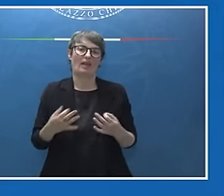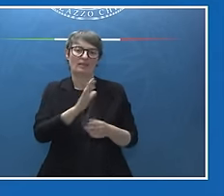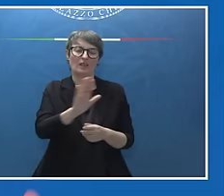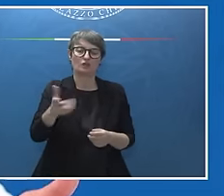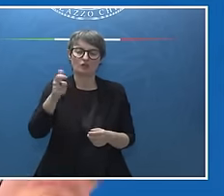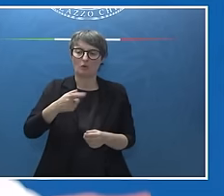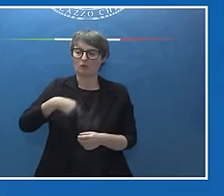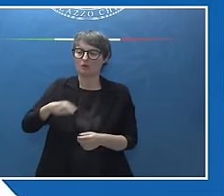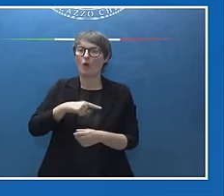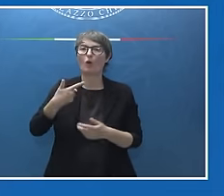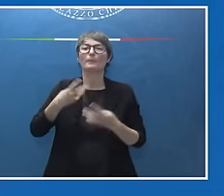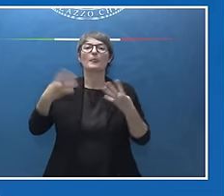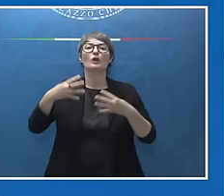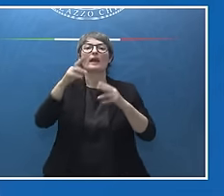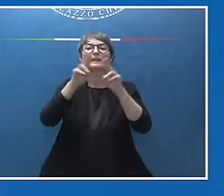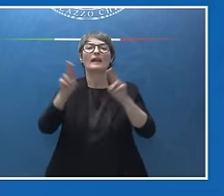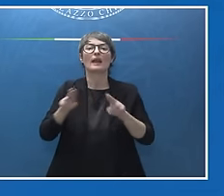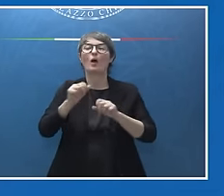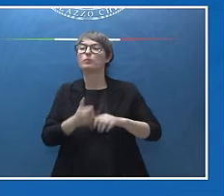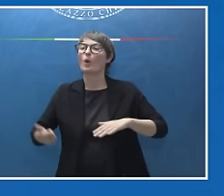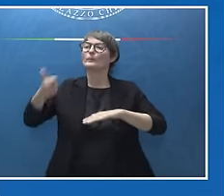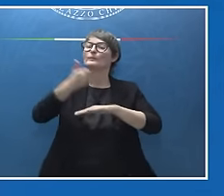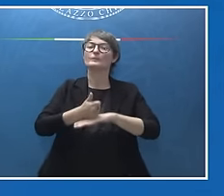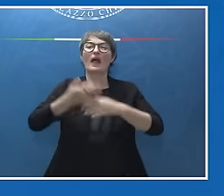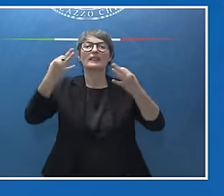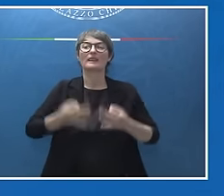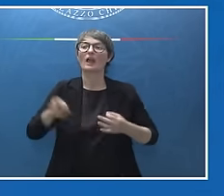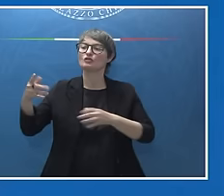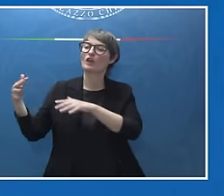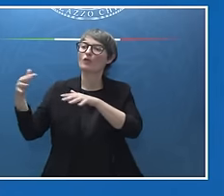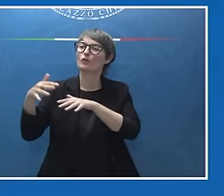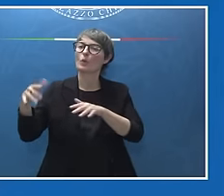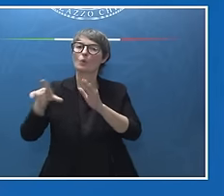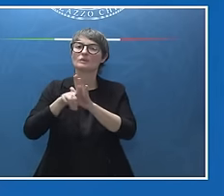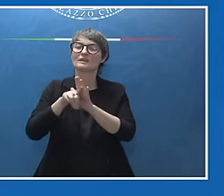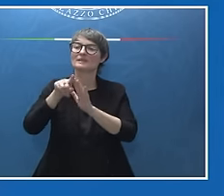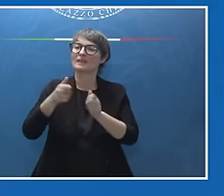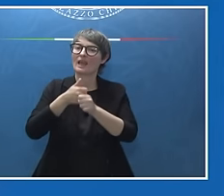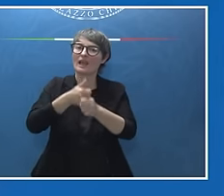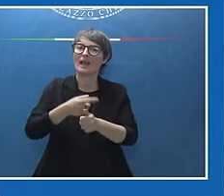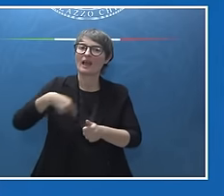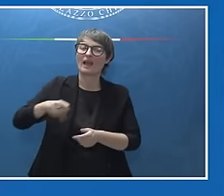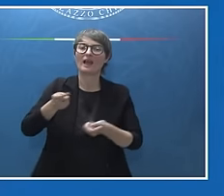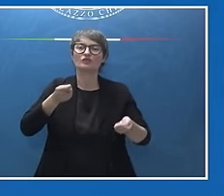Stati sovrani come debbano gestire i loro flussi di migrazione legale. Dopodiché, per quello che riguarda la